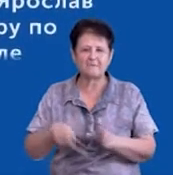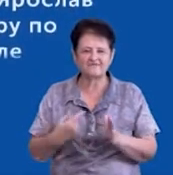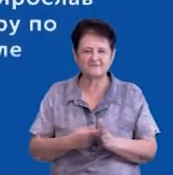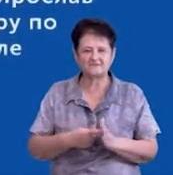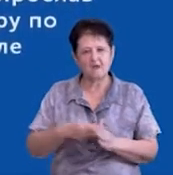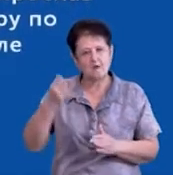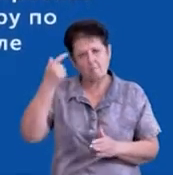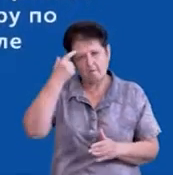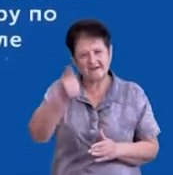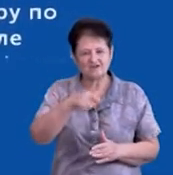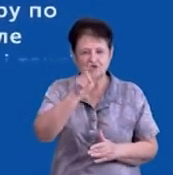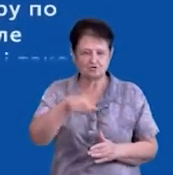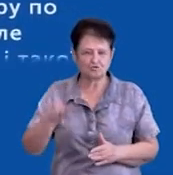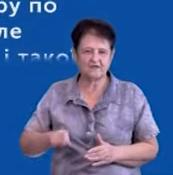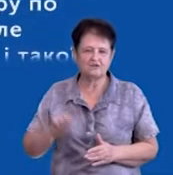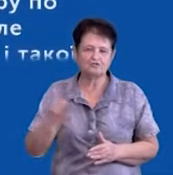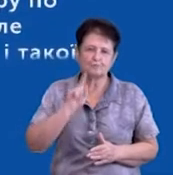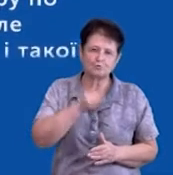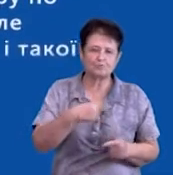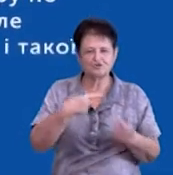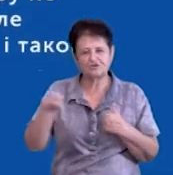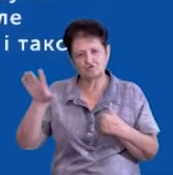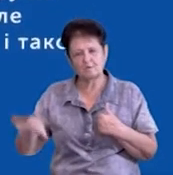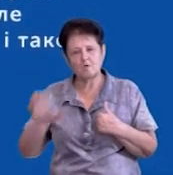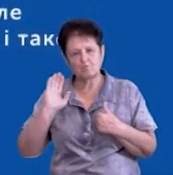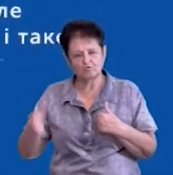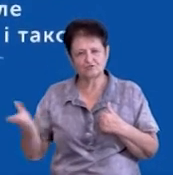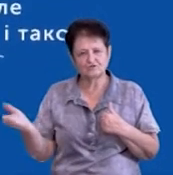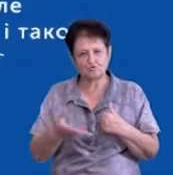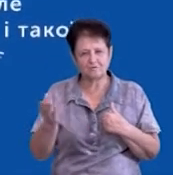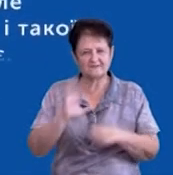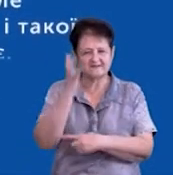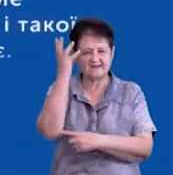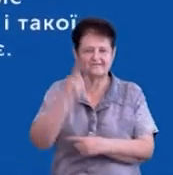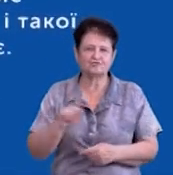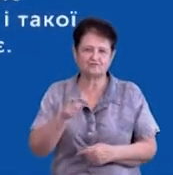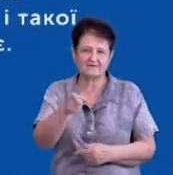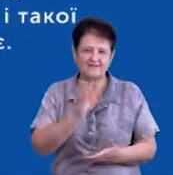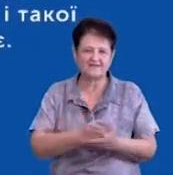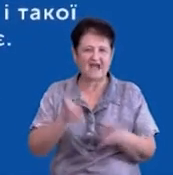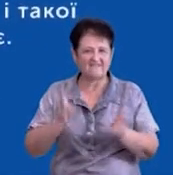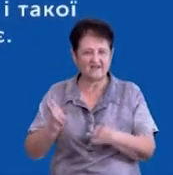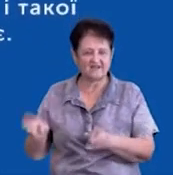завчасно попереджені людей, що в тому або в іншому місці будуть зноситися дерева, що вони там є аварійними.